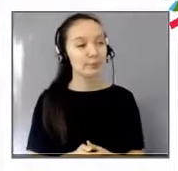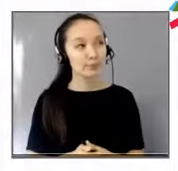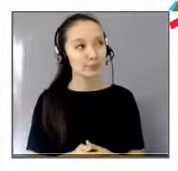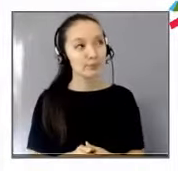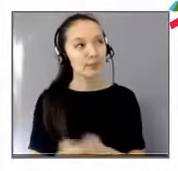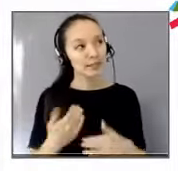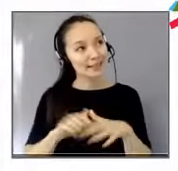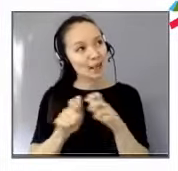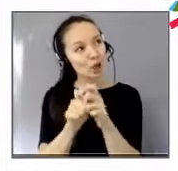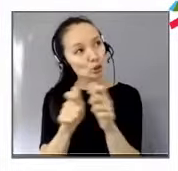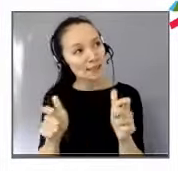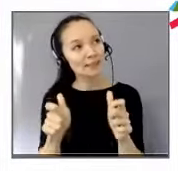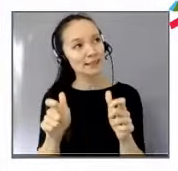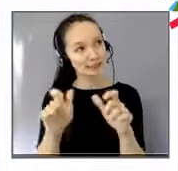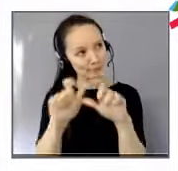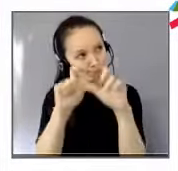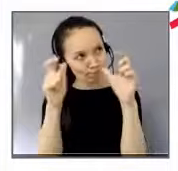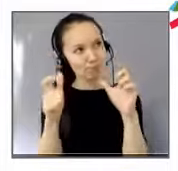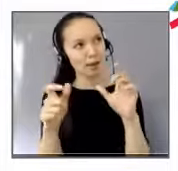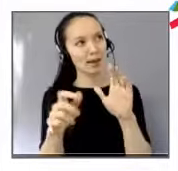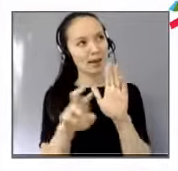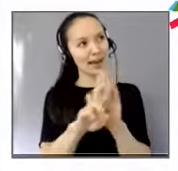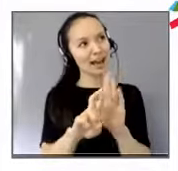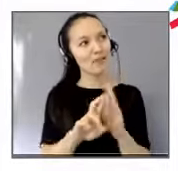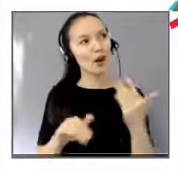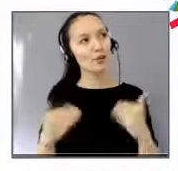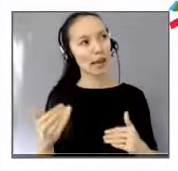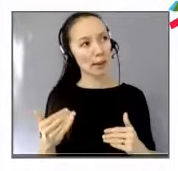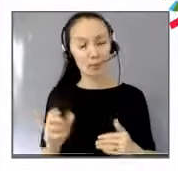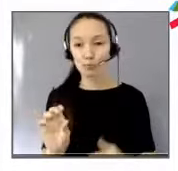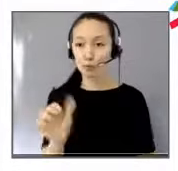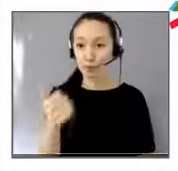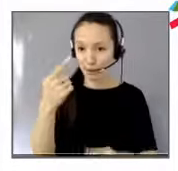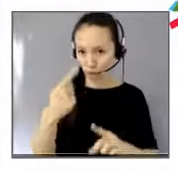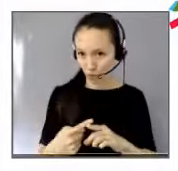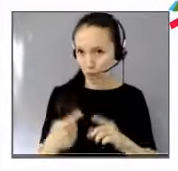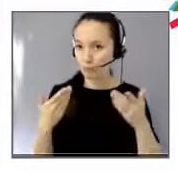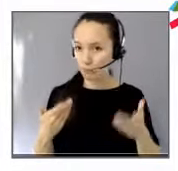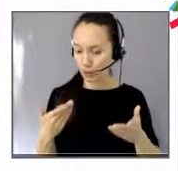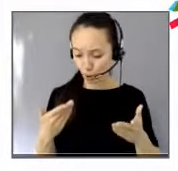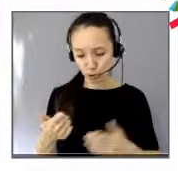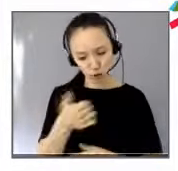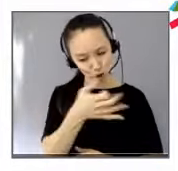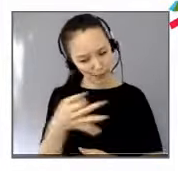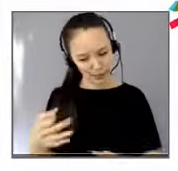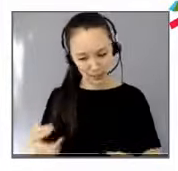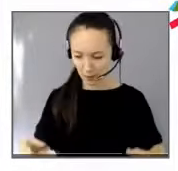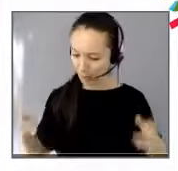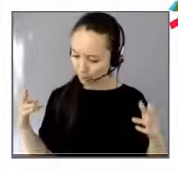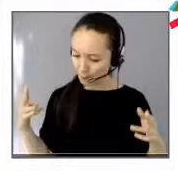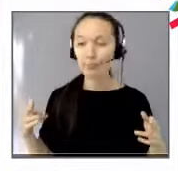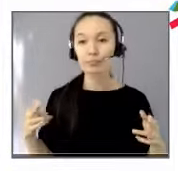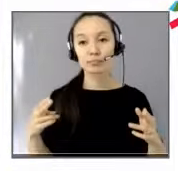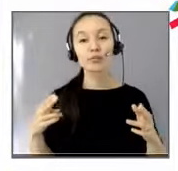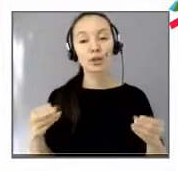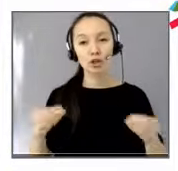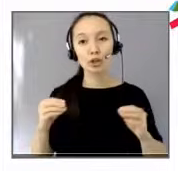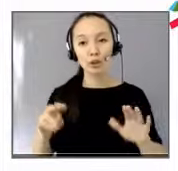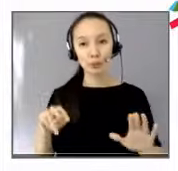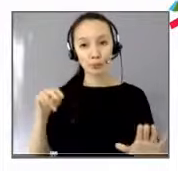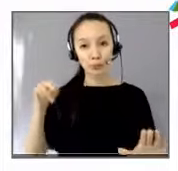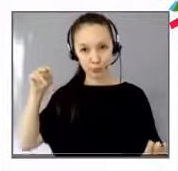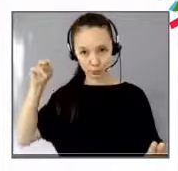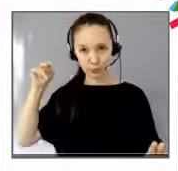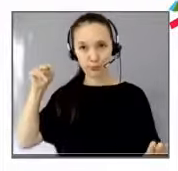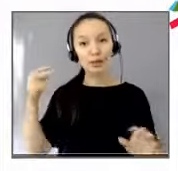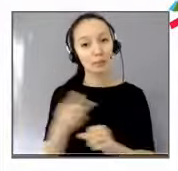pas d'aujourd'hui, mais c'est vrai que'est une première audition qu'on puisse effectivement pendant une semaine se prendre un peu de recul. C'est très intéressant. J'ai écouté les